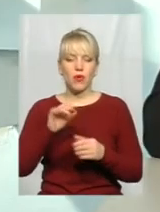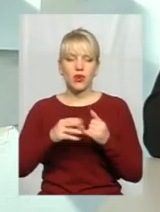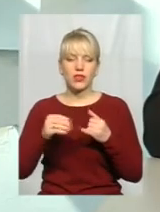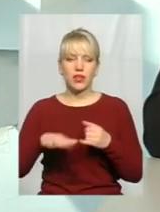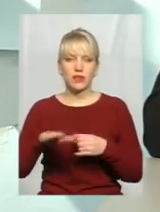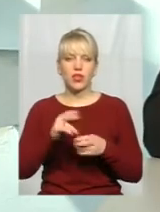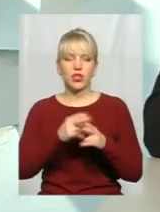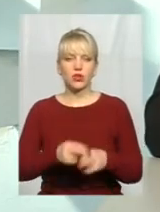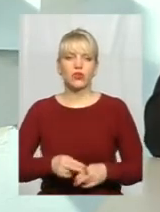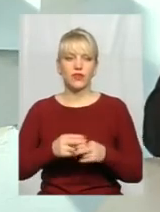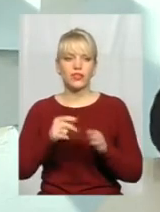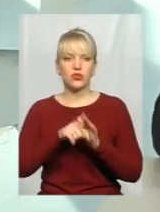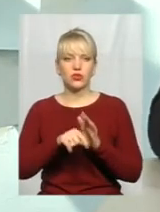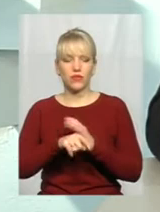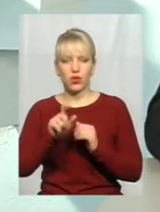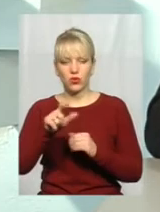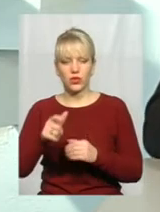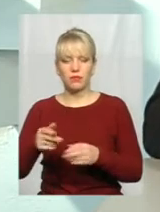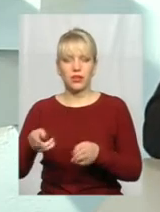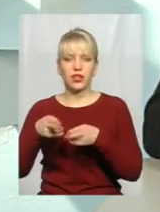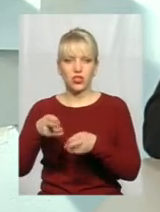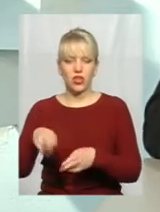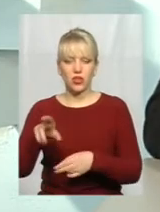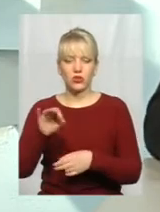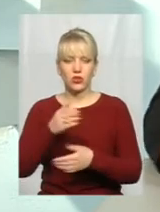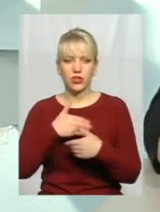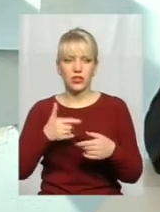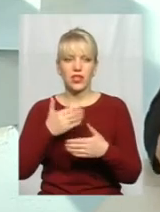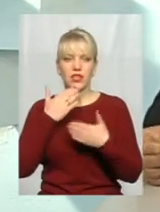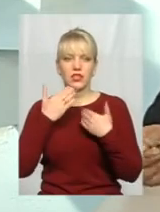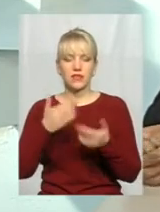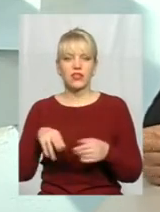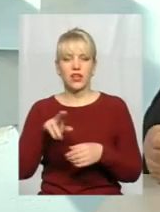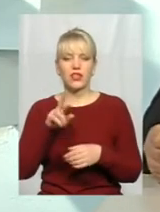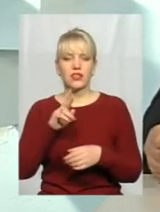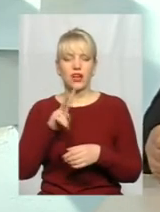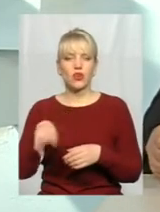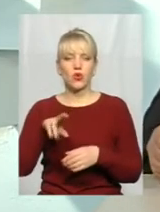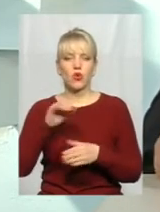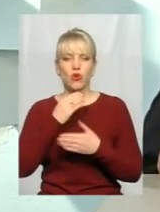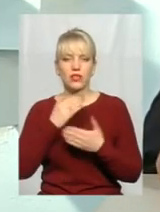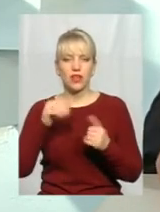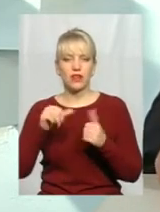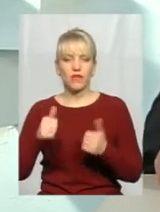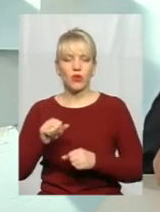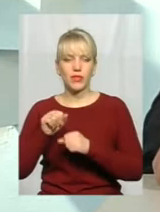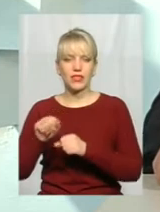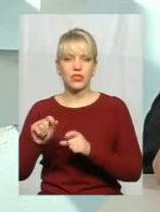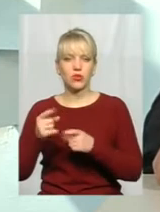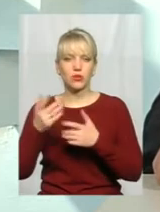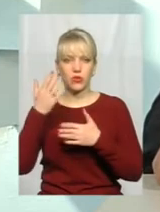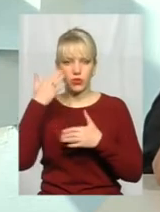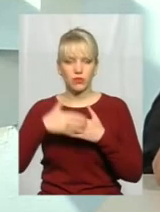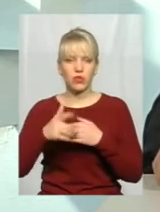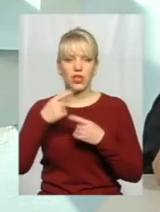і Дунеєвецького району стосувалося. Вони приїжджають, звертаються до нас, як до захистників останньої форми захисту, оскільки вони розуміють, що інші цього